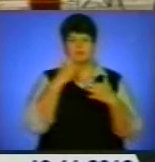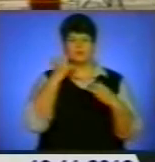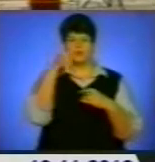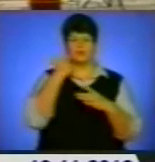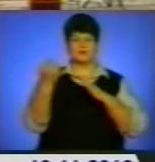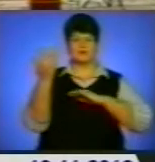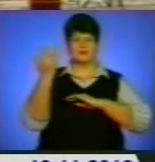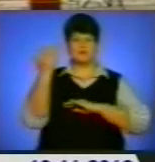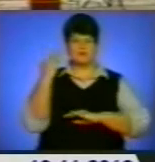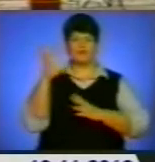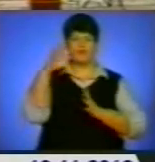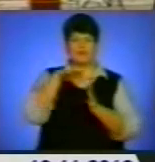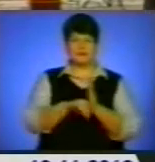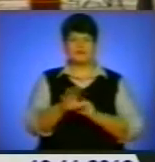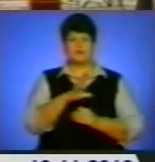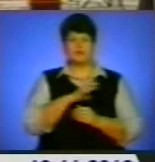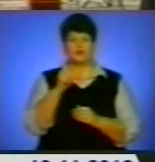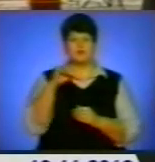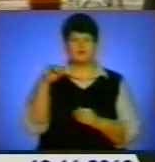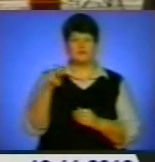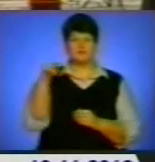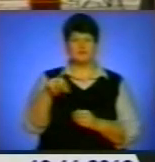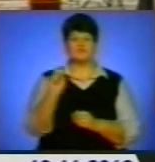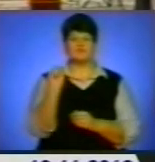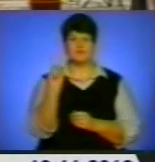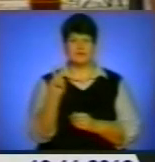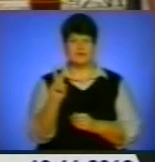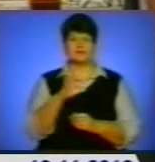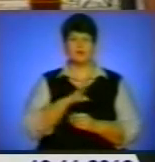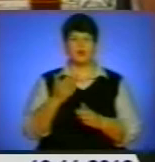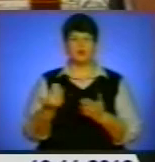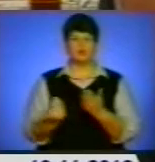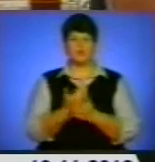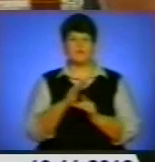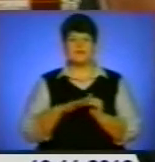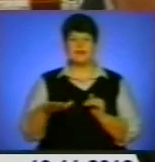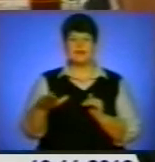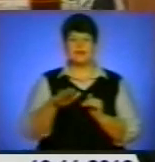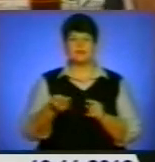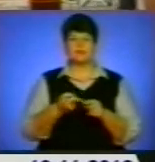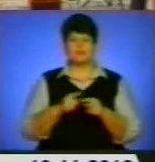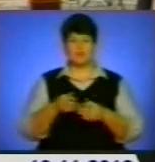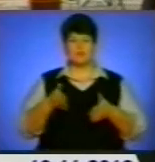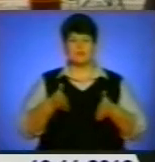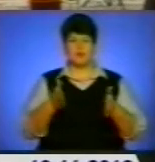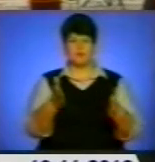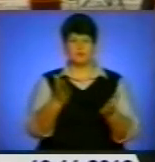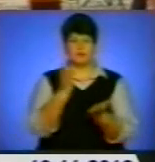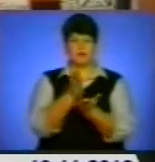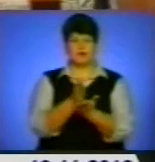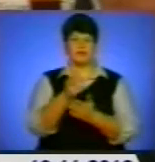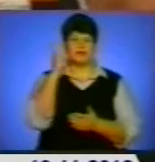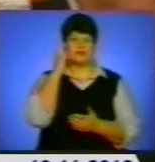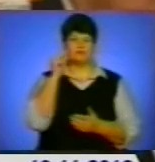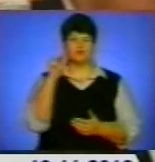введені були до Євро-2012 нові ділянки цього напрямку «Київчоп». І вже